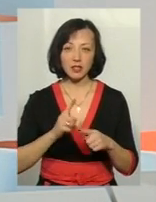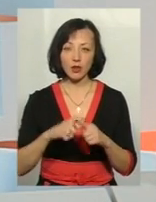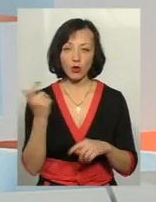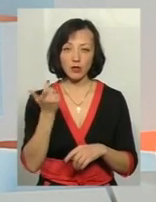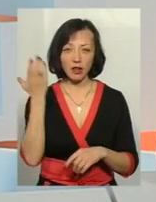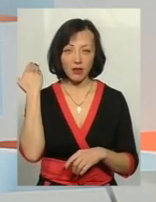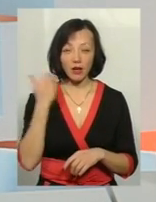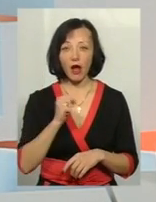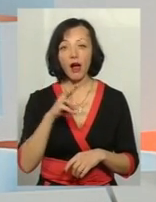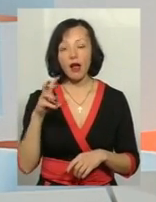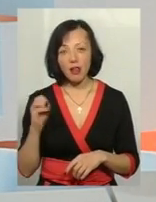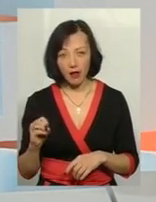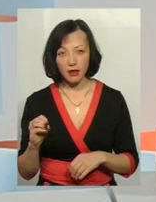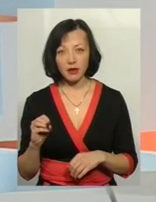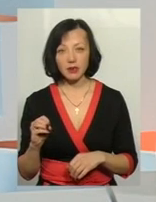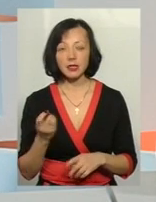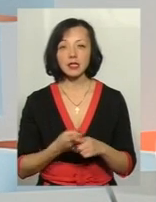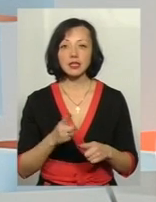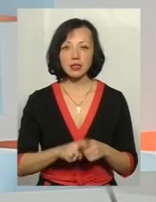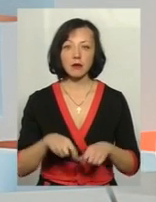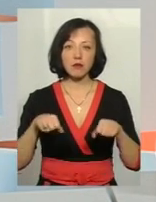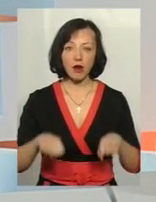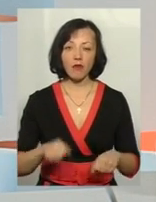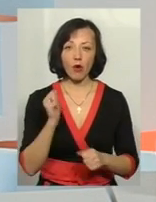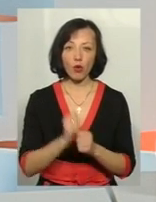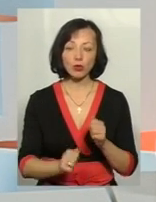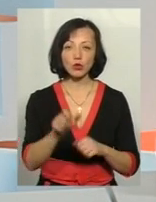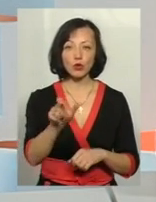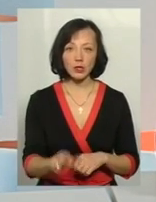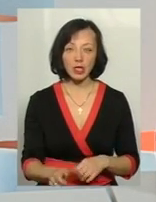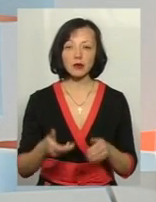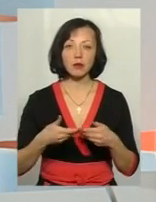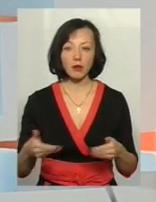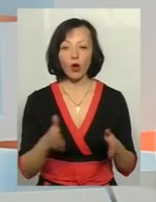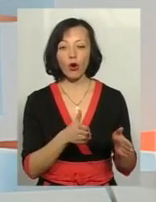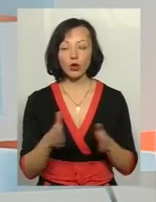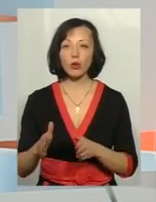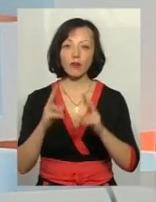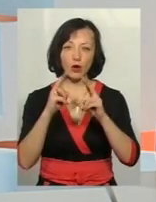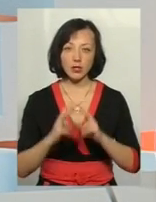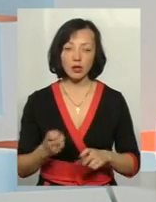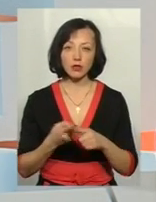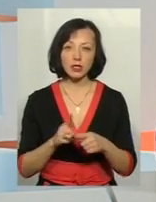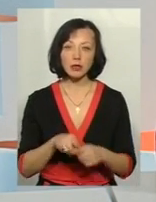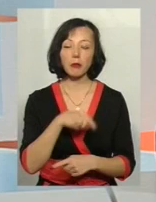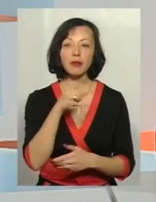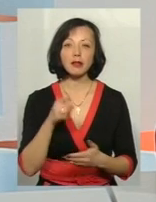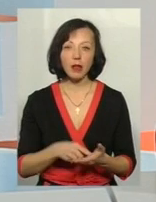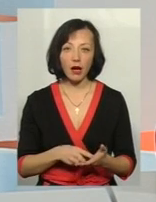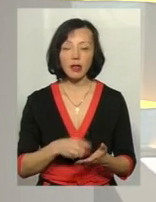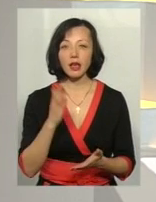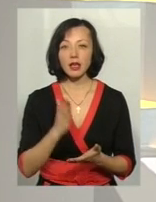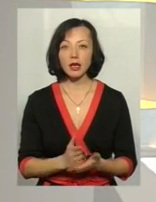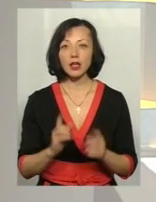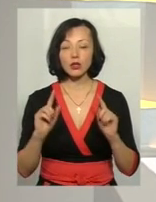Але, безперечно, це право кожної людини, і ми готові розглянути ці питання. Є